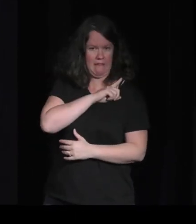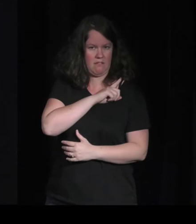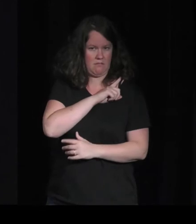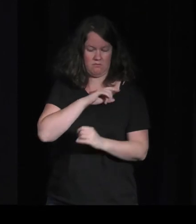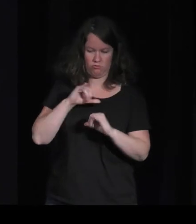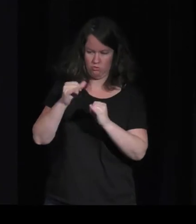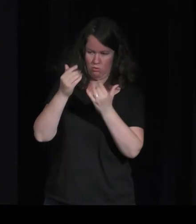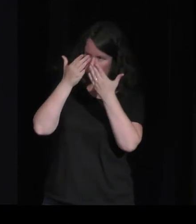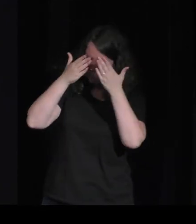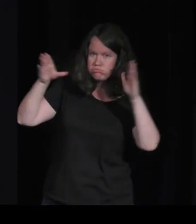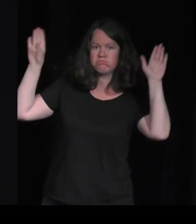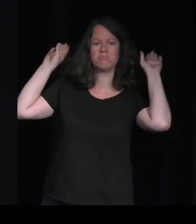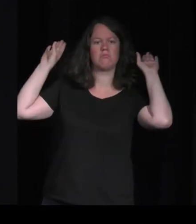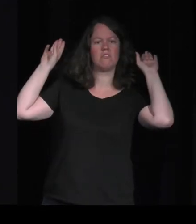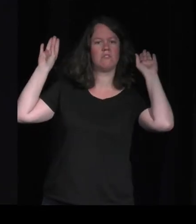vous mettre